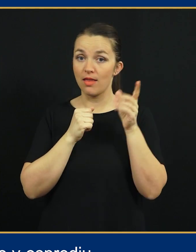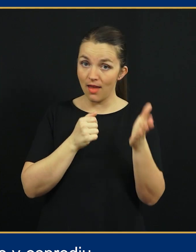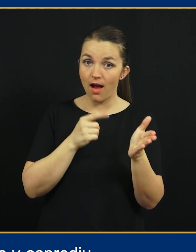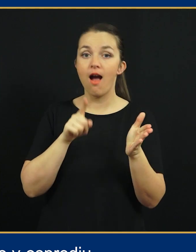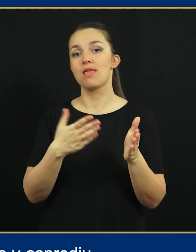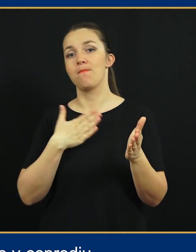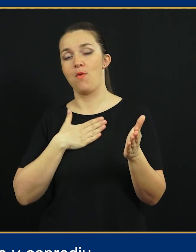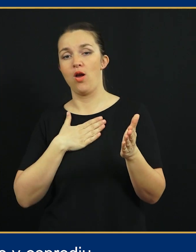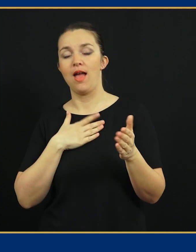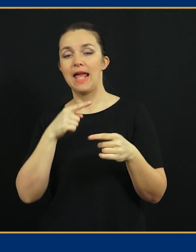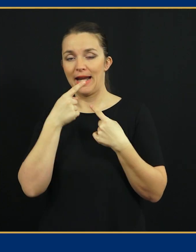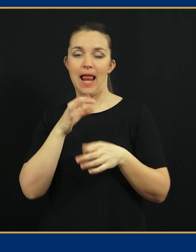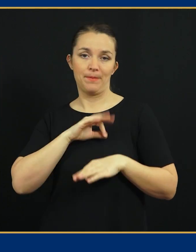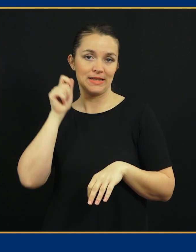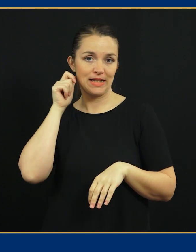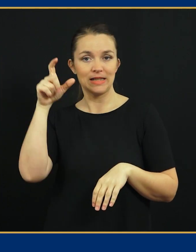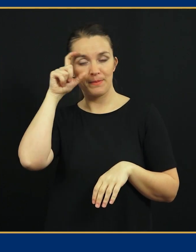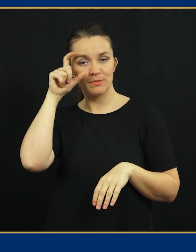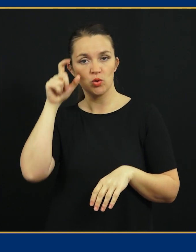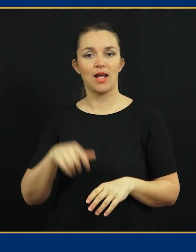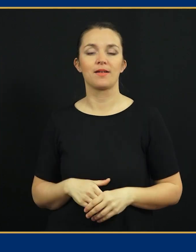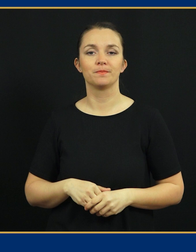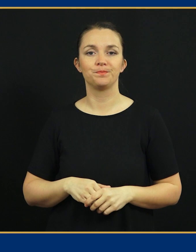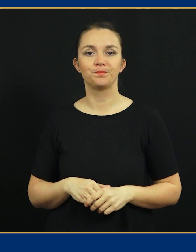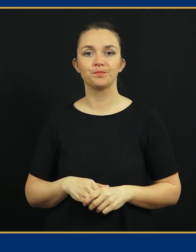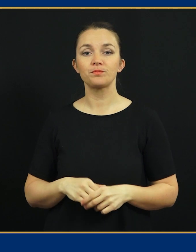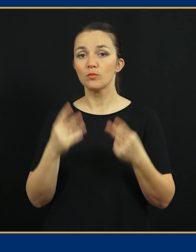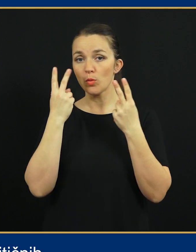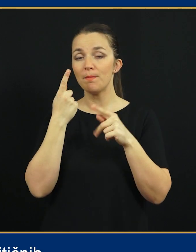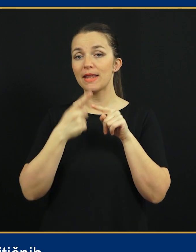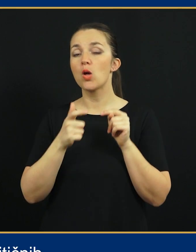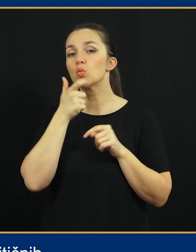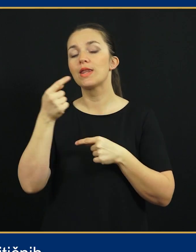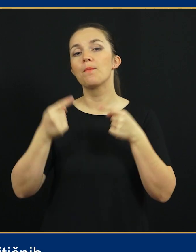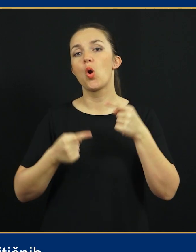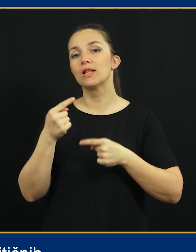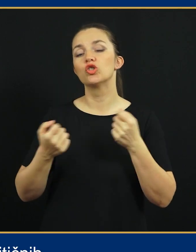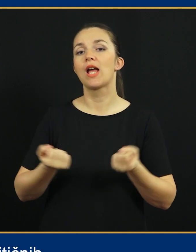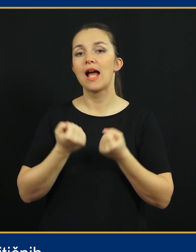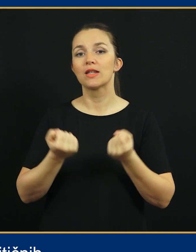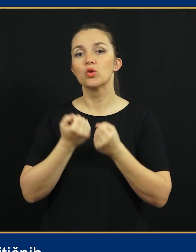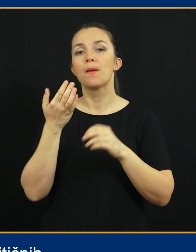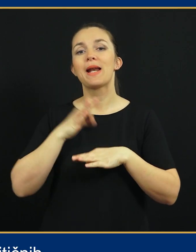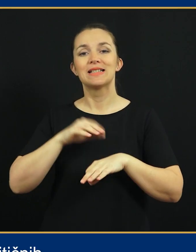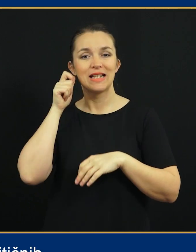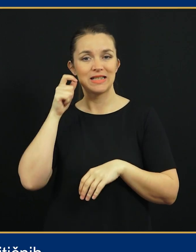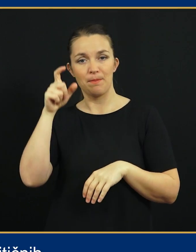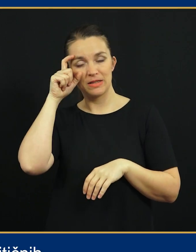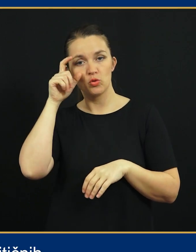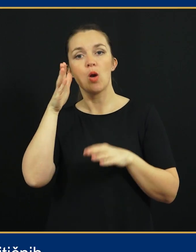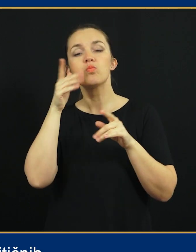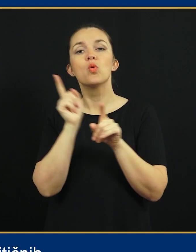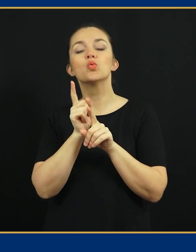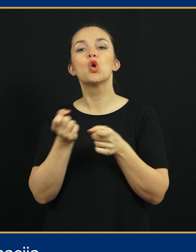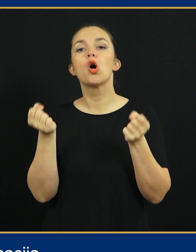tako njega kot mene, je dejala predsednica Perc Musar. Pomemben del zunanje političnih aktivnosti predsednice